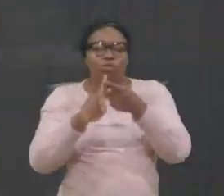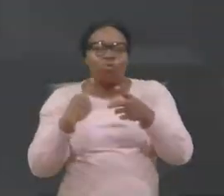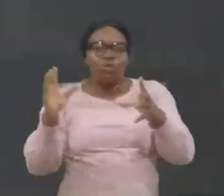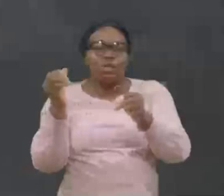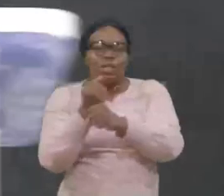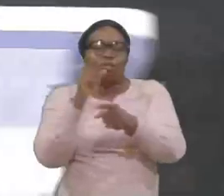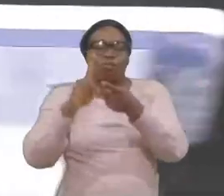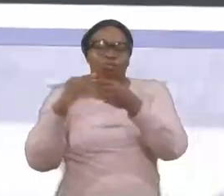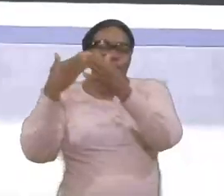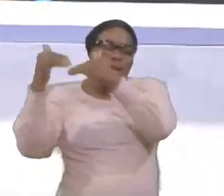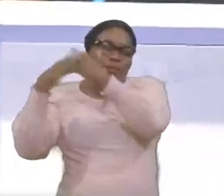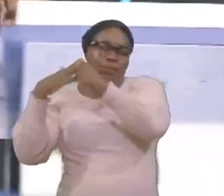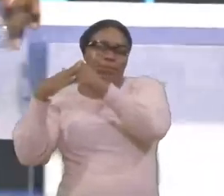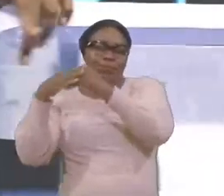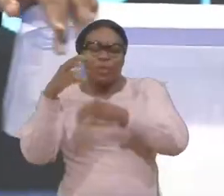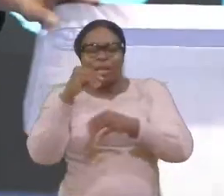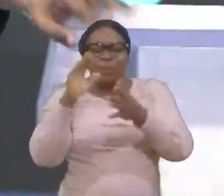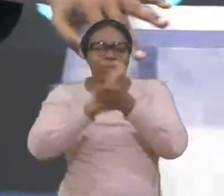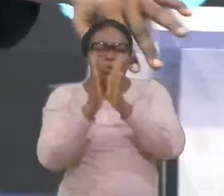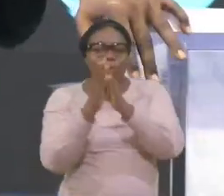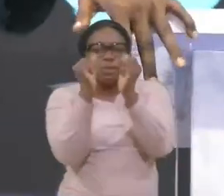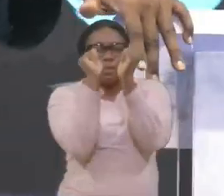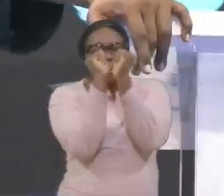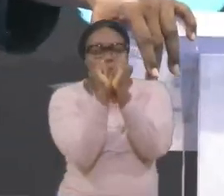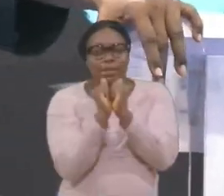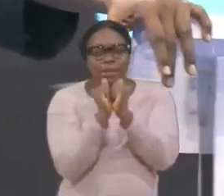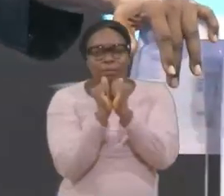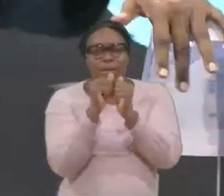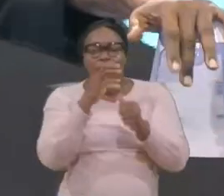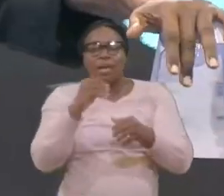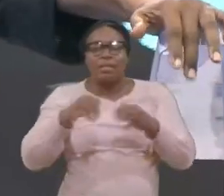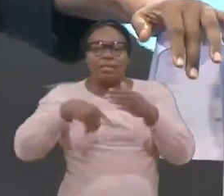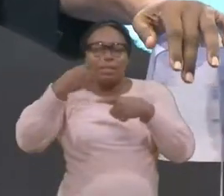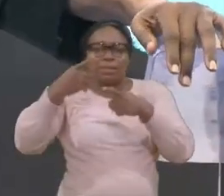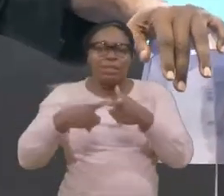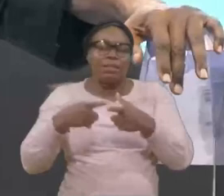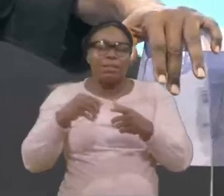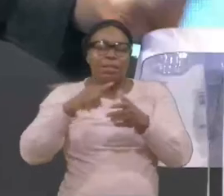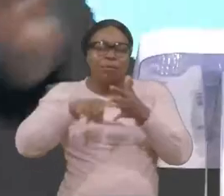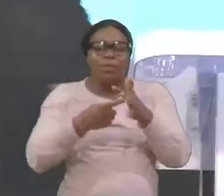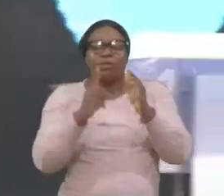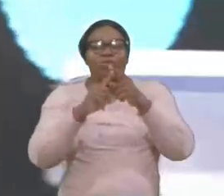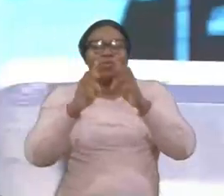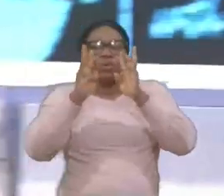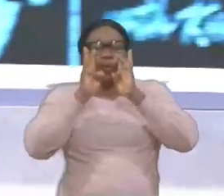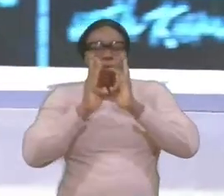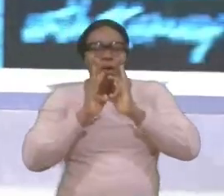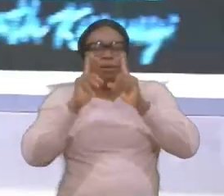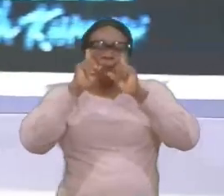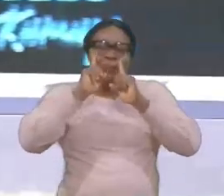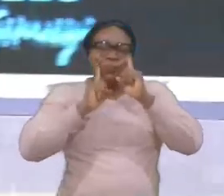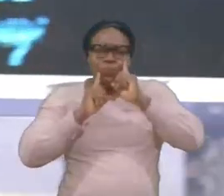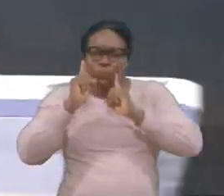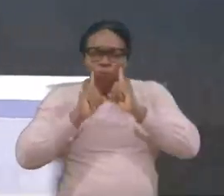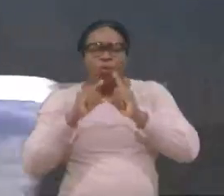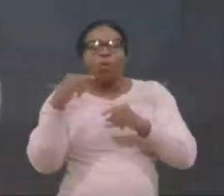'aller au ciel ils deviennent esclaves et ils commencent à pleurer oh qui va me délivrer qui va me délivrer